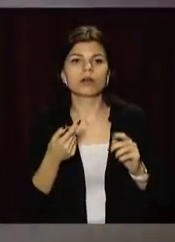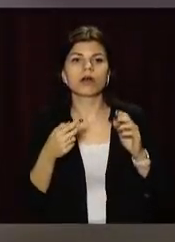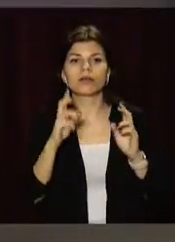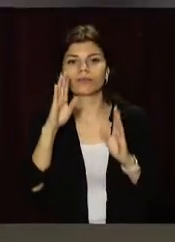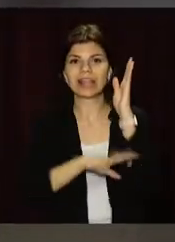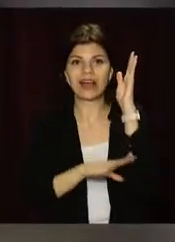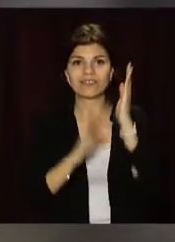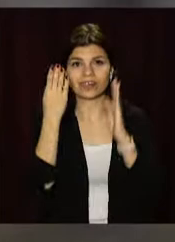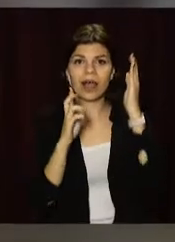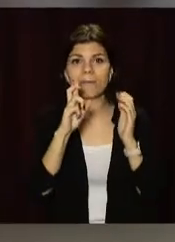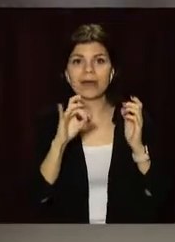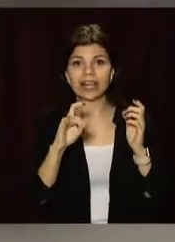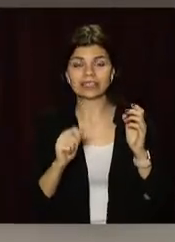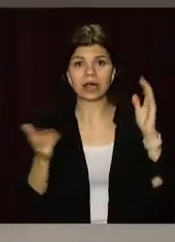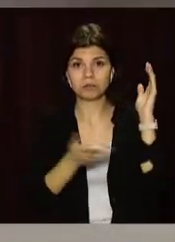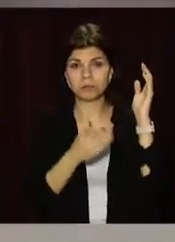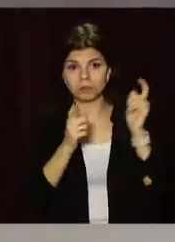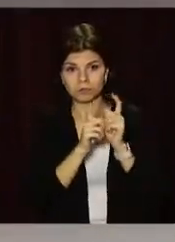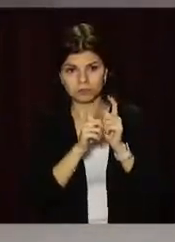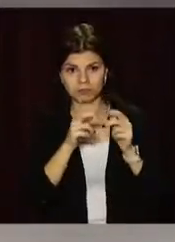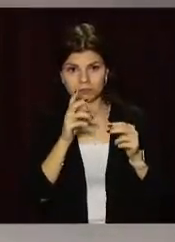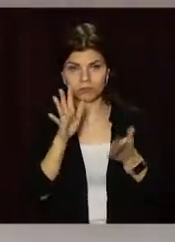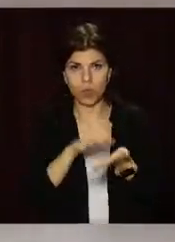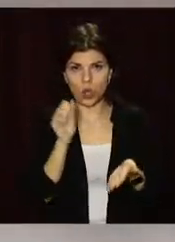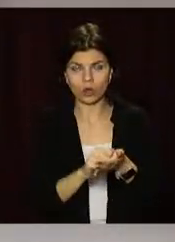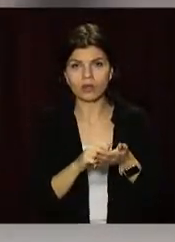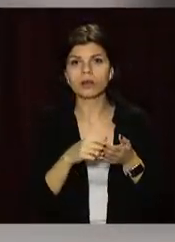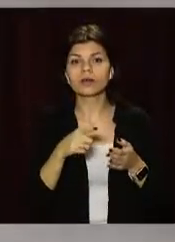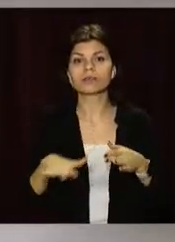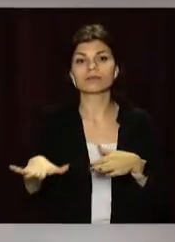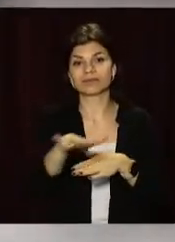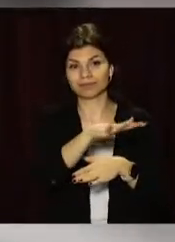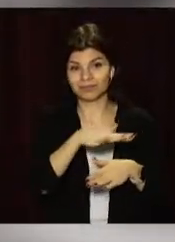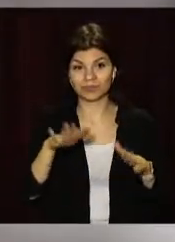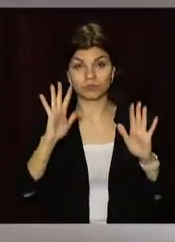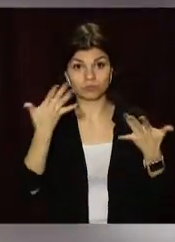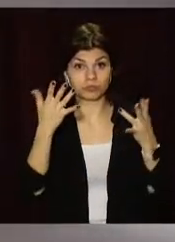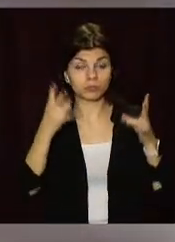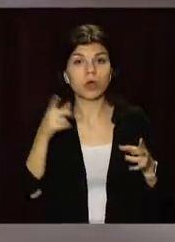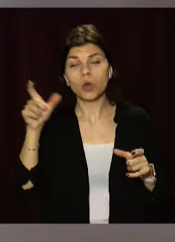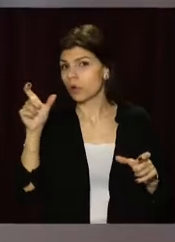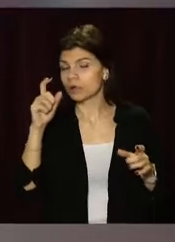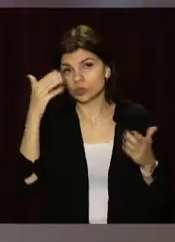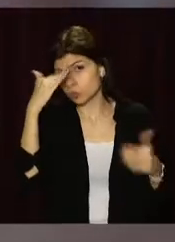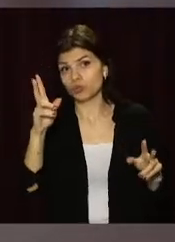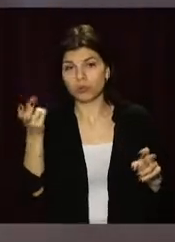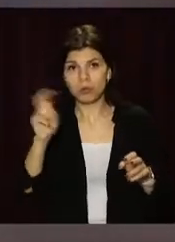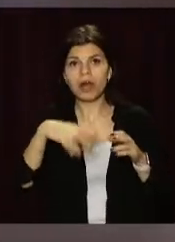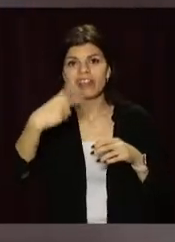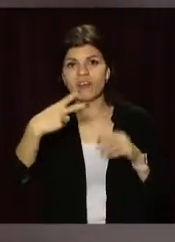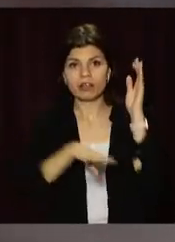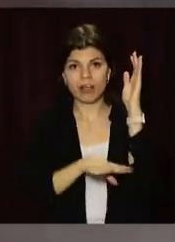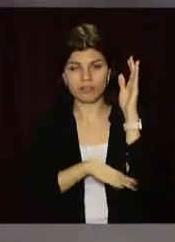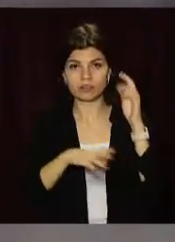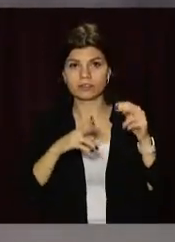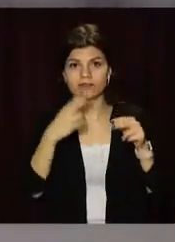набережні перемоги. Нагадаємо, інцидент стався поблизу будинку номер 44. Там невідомі спиляли 20 дерев. У